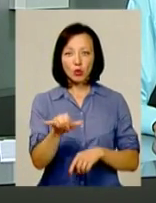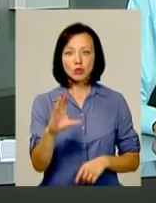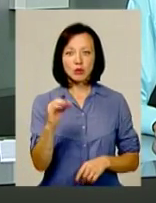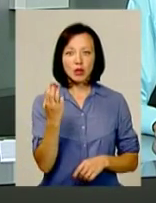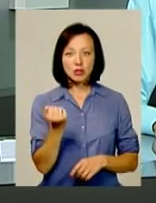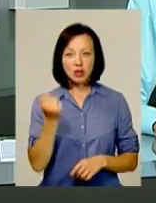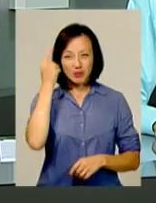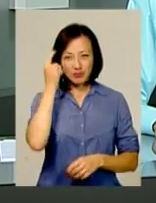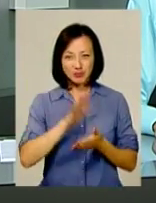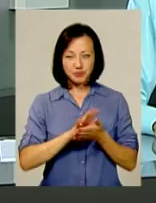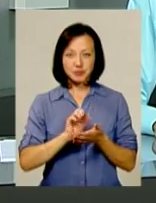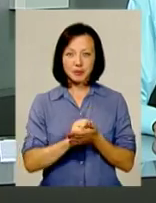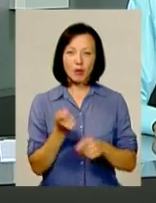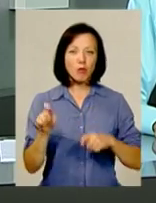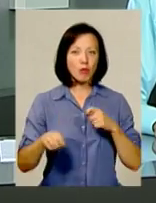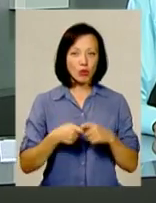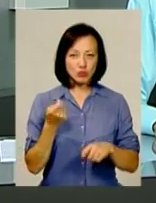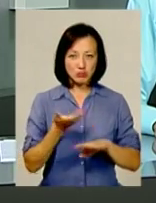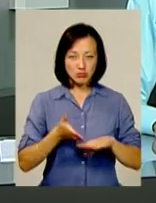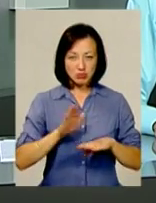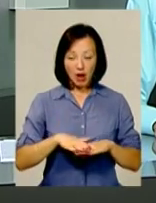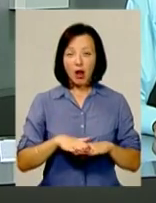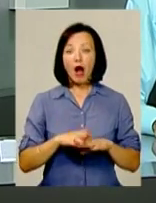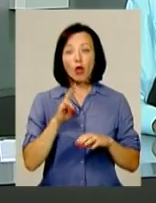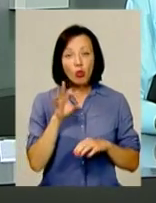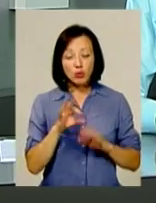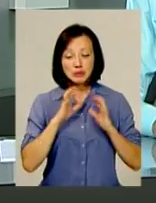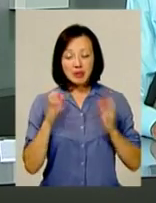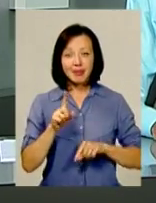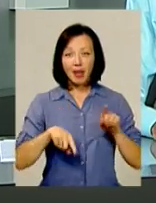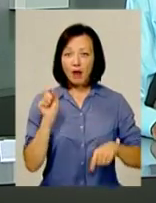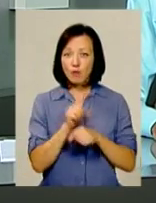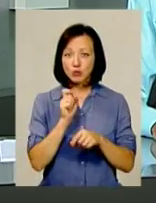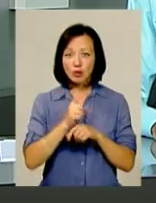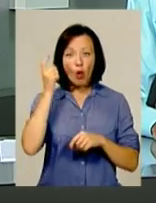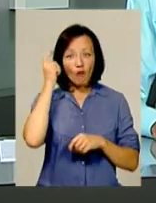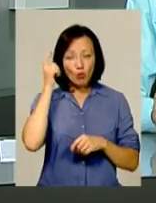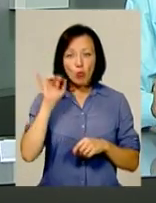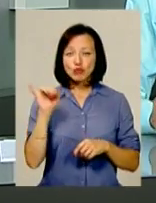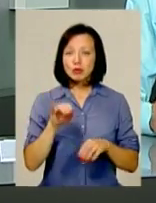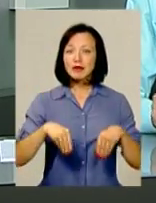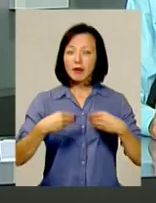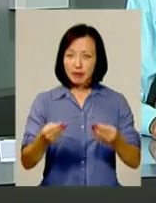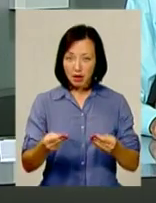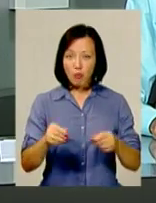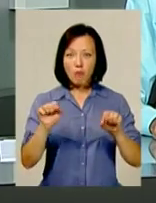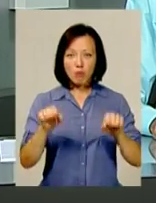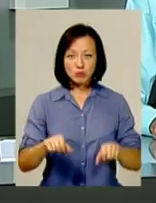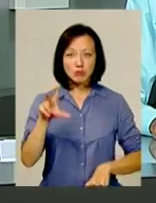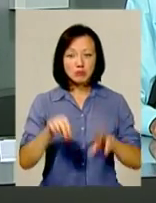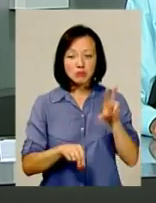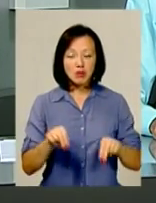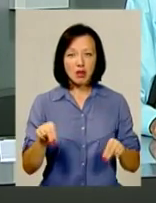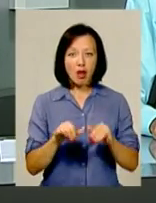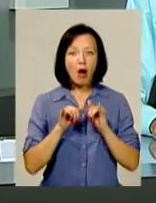енцефалопатію складної геднези. Однак у нього збереглися деякі функції кори головного мозку, що дає надію на прогрес у